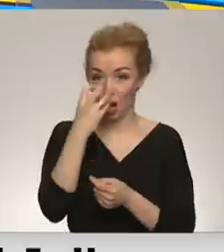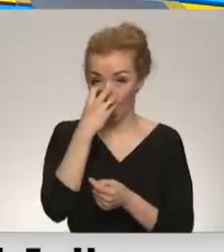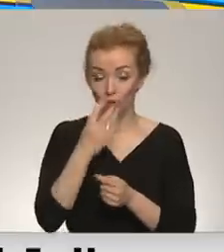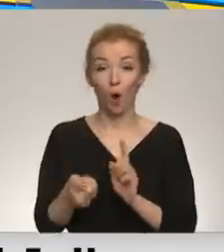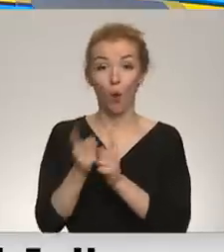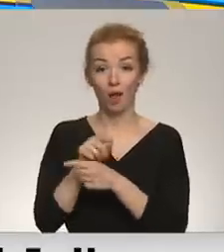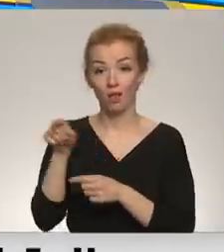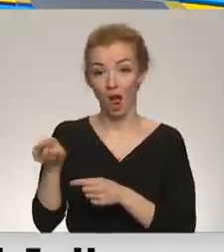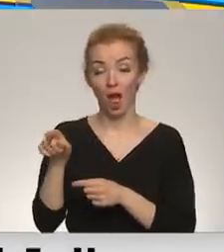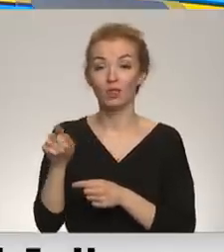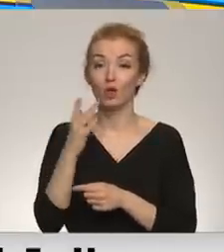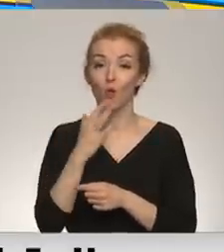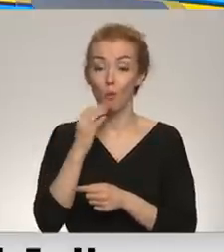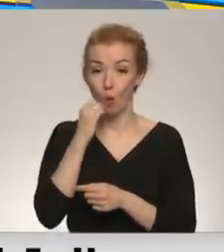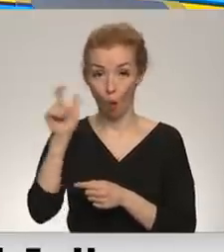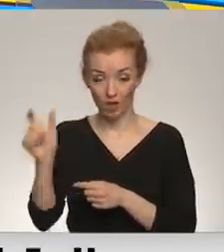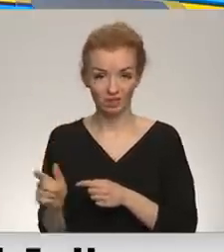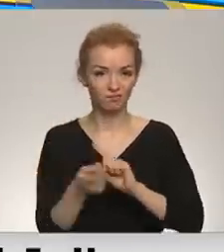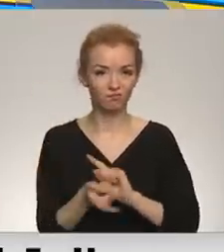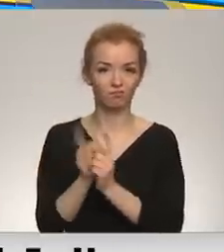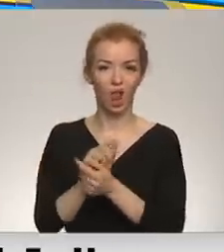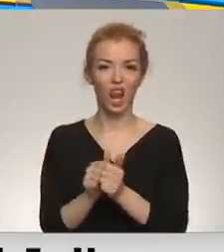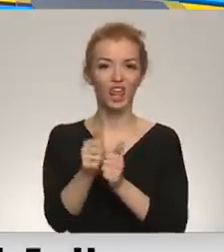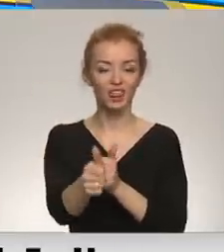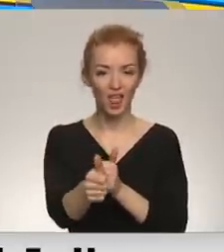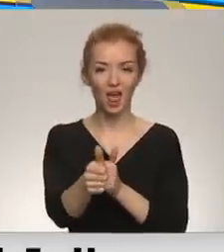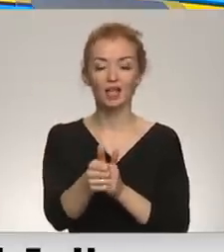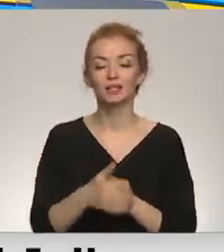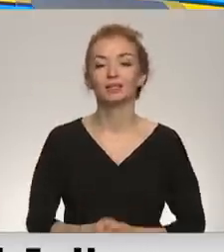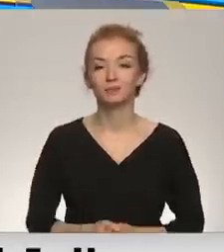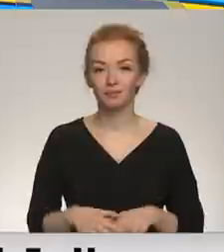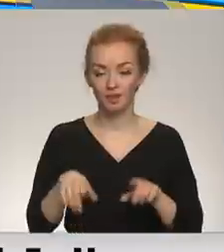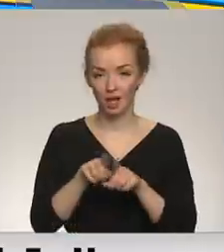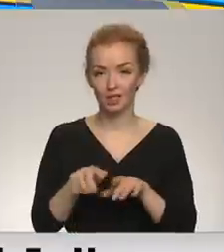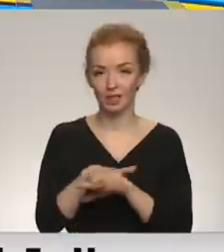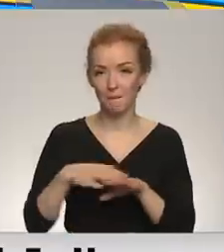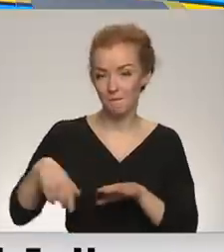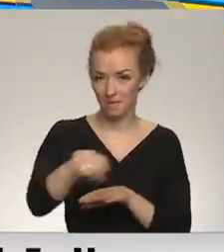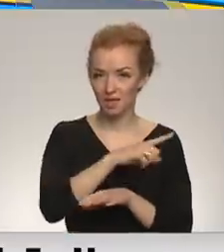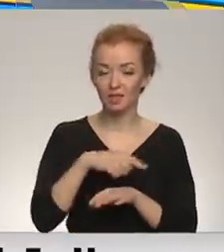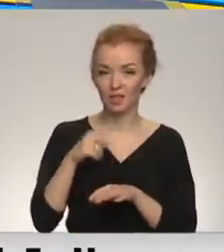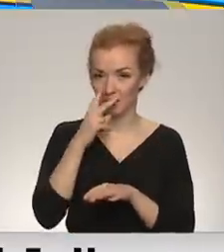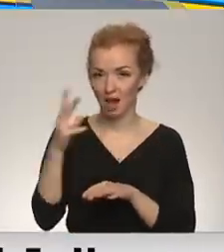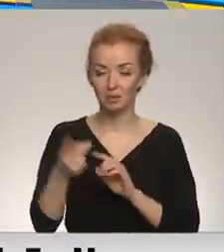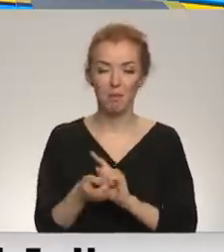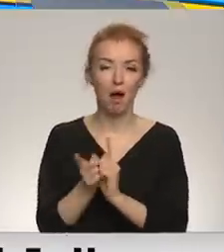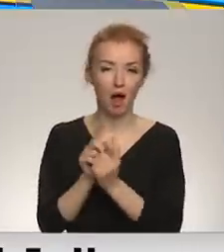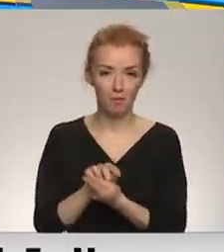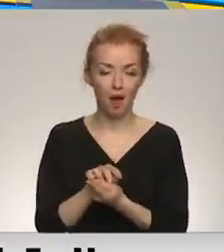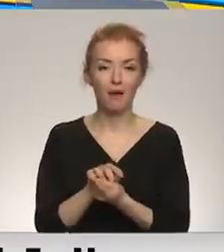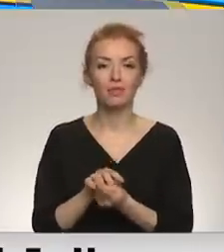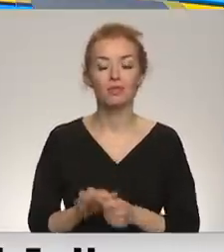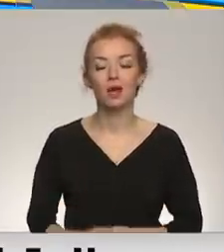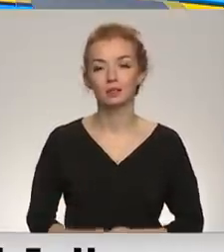Domājot, gan Putinu, gan Zelenski tajās lomās, kādās viņi nokļūs šobrīd arī no sabiedriskās no visas pasaules un viņa